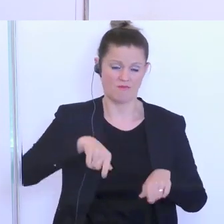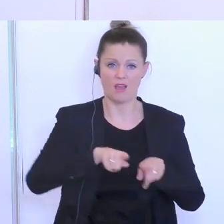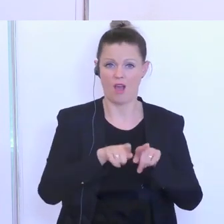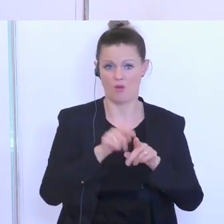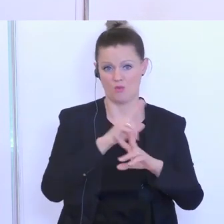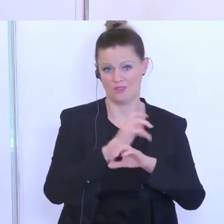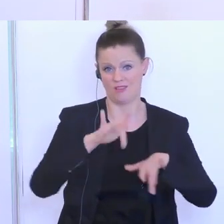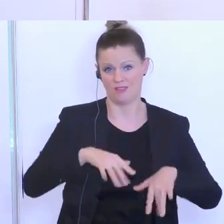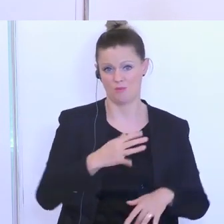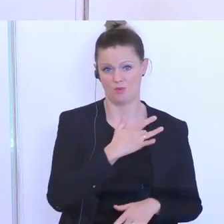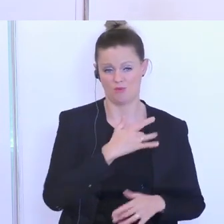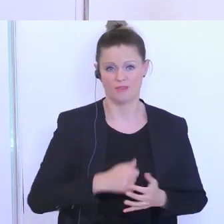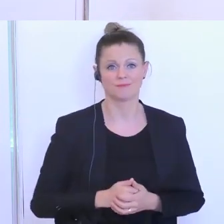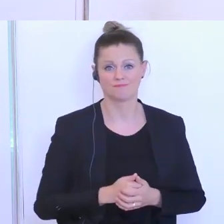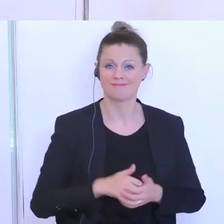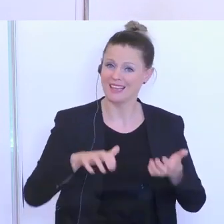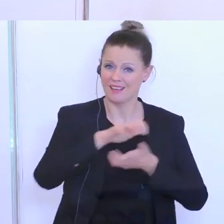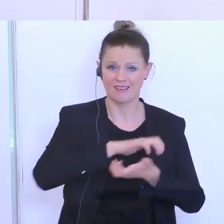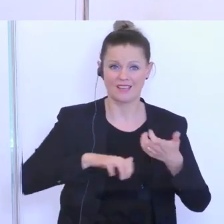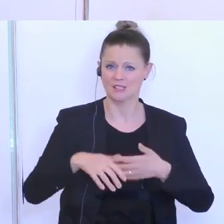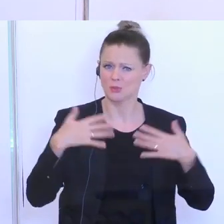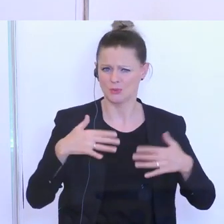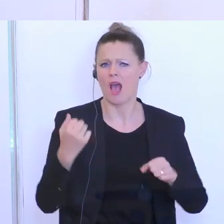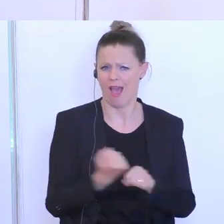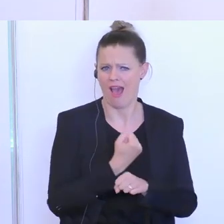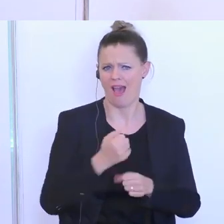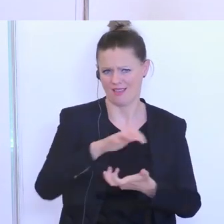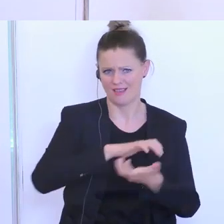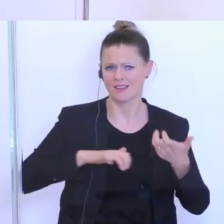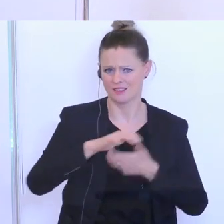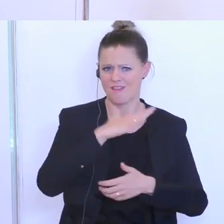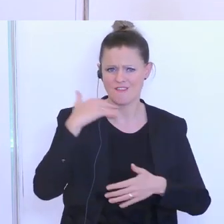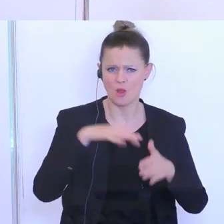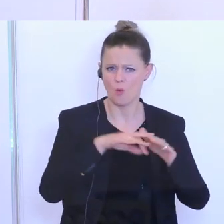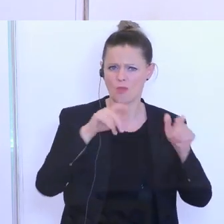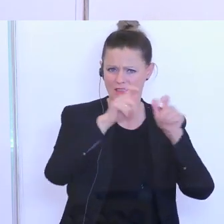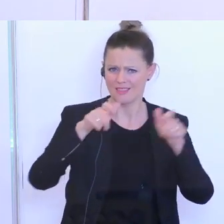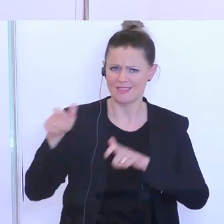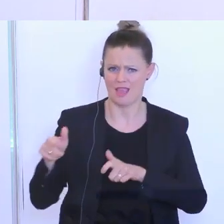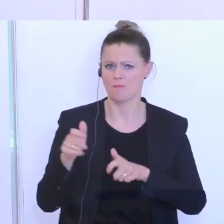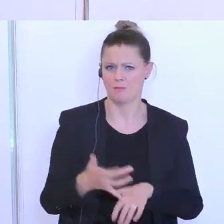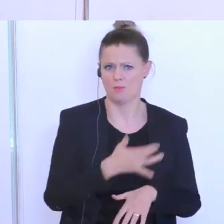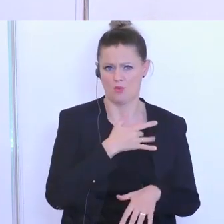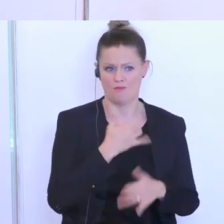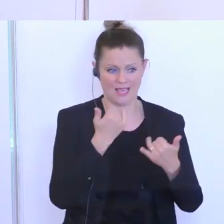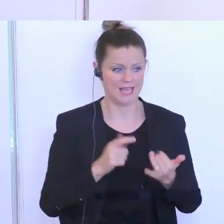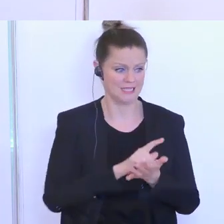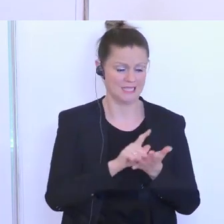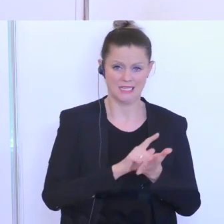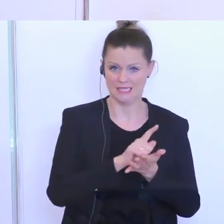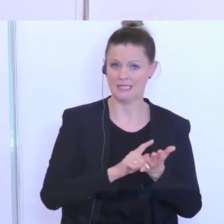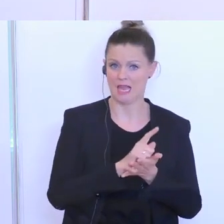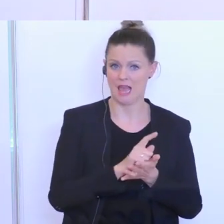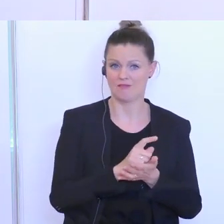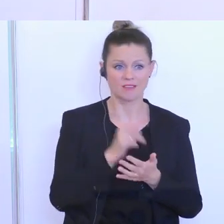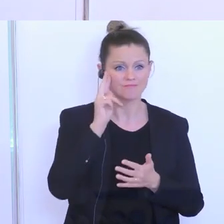Diese Krise ist eine harte Krise, denn sie trifft viele Unternehmen in Österreich und jetzt ist es Zeit, eine Perspektive zu